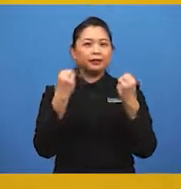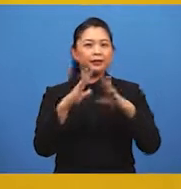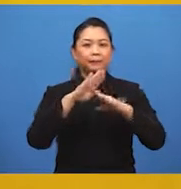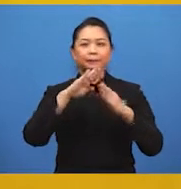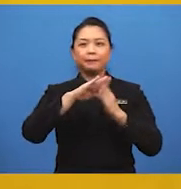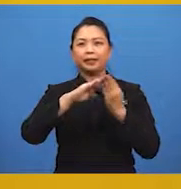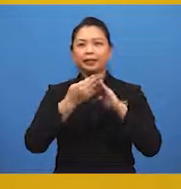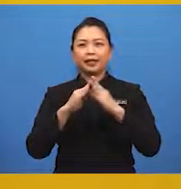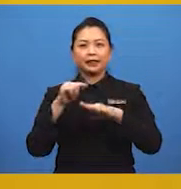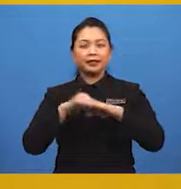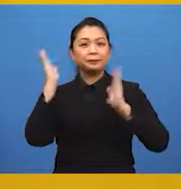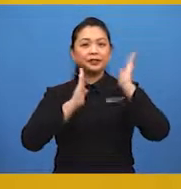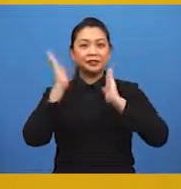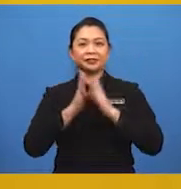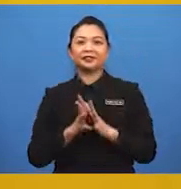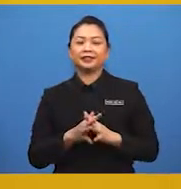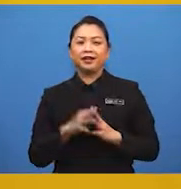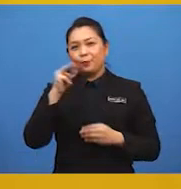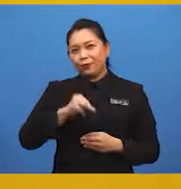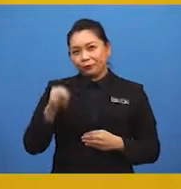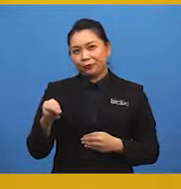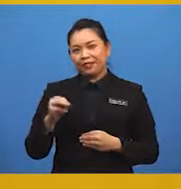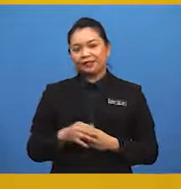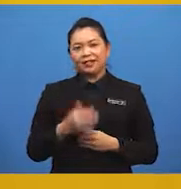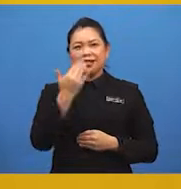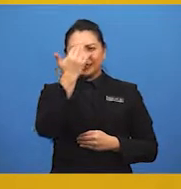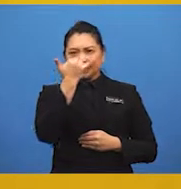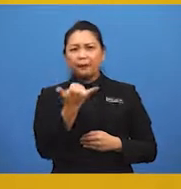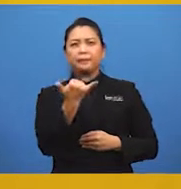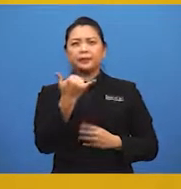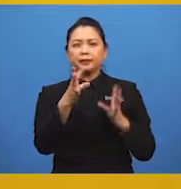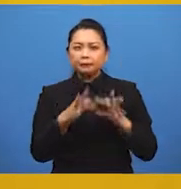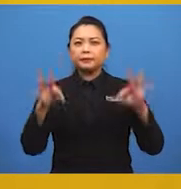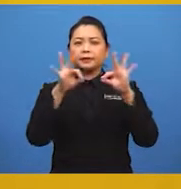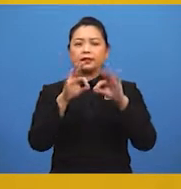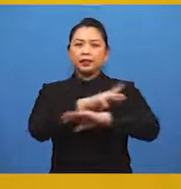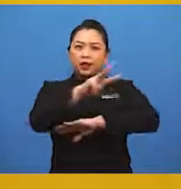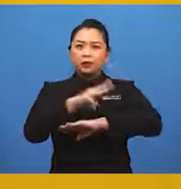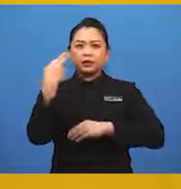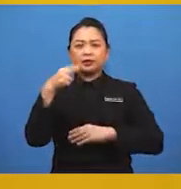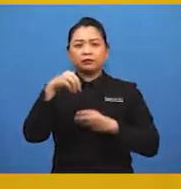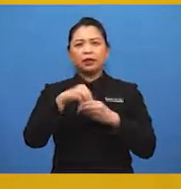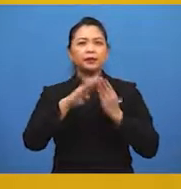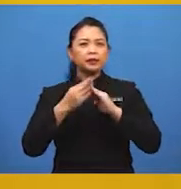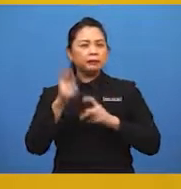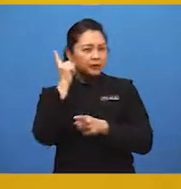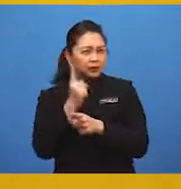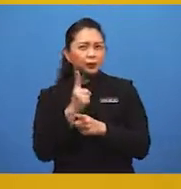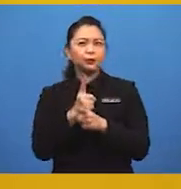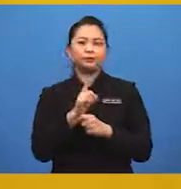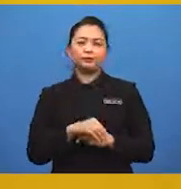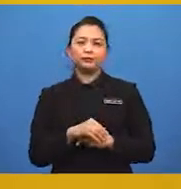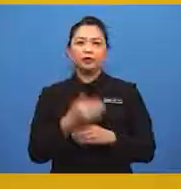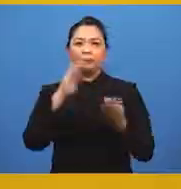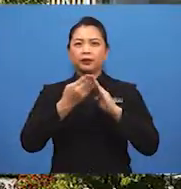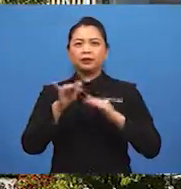bandar di Malaysia. murid-murid, kenapa pentingnya kawasan hijau dalam bandar? Tepat